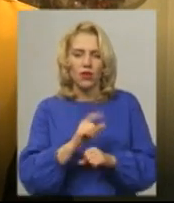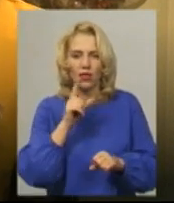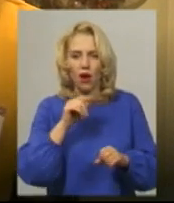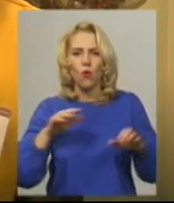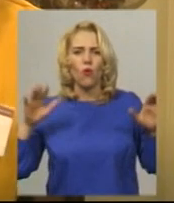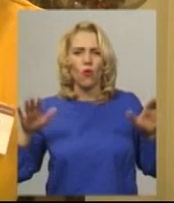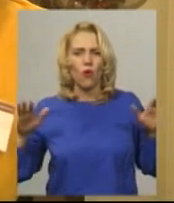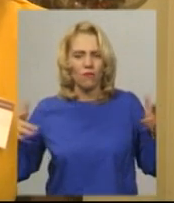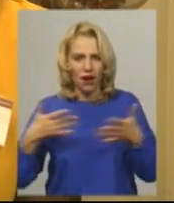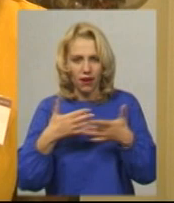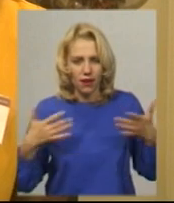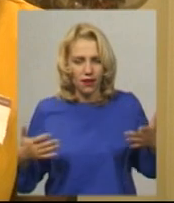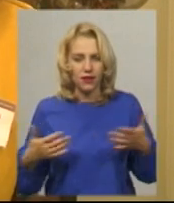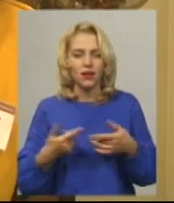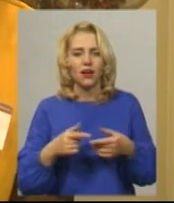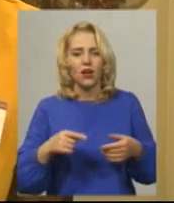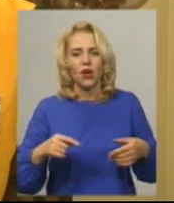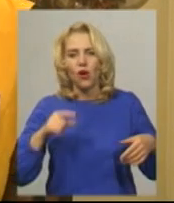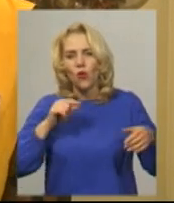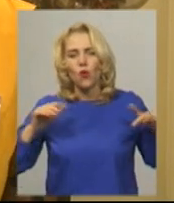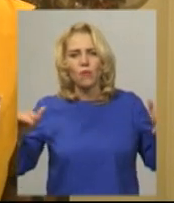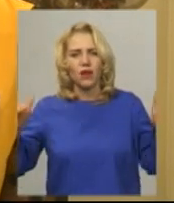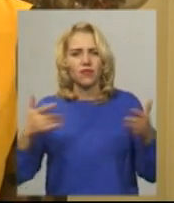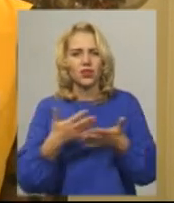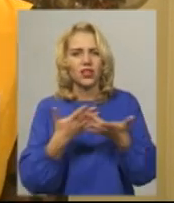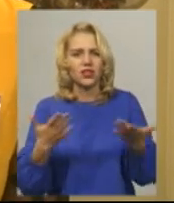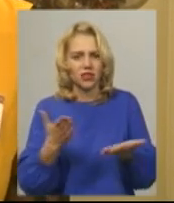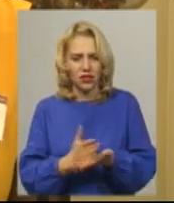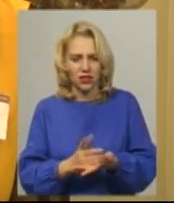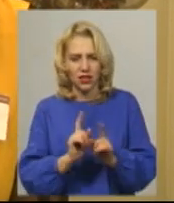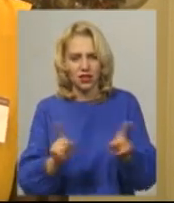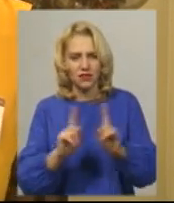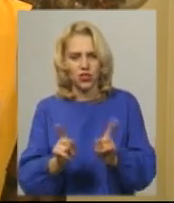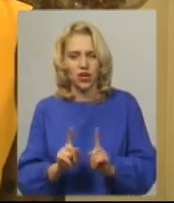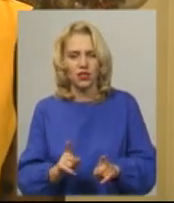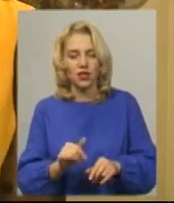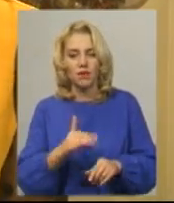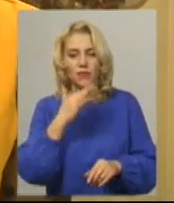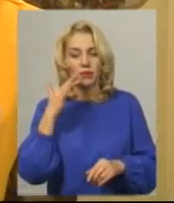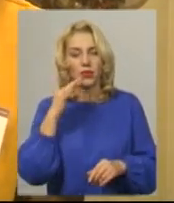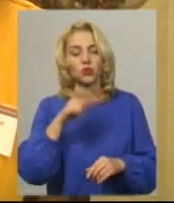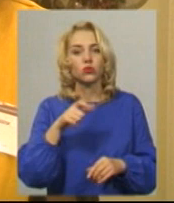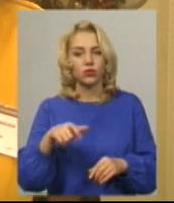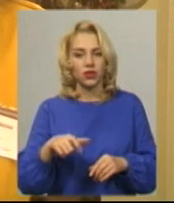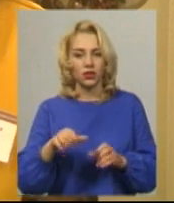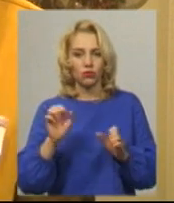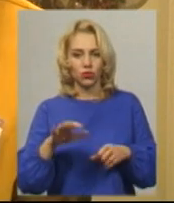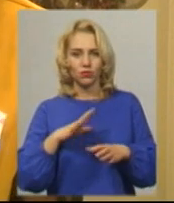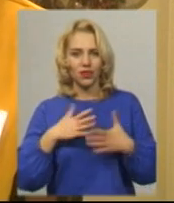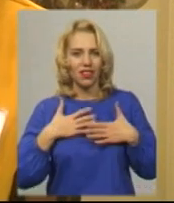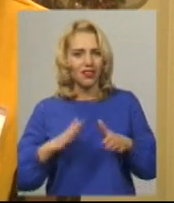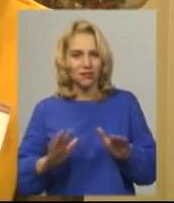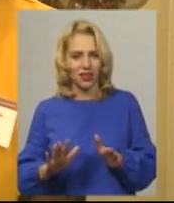Чому? Тому що комахи, вони незвичайні. Незвичайні, у багатьох людей вони, може, якусь